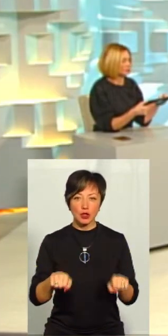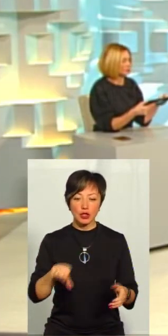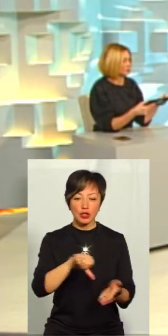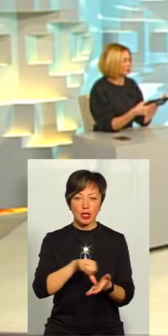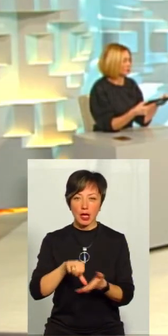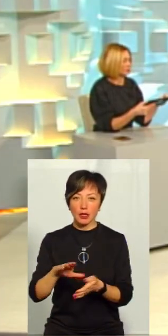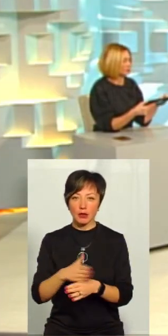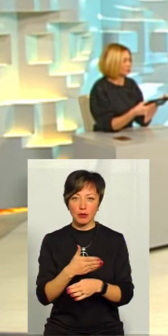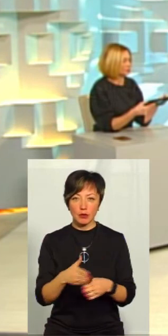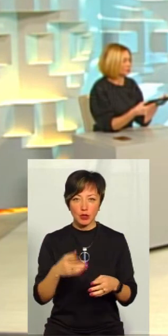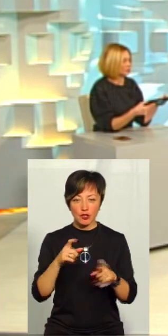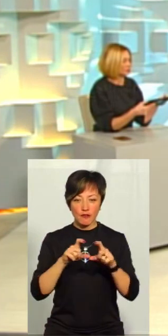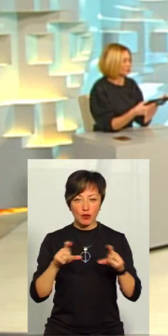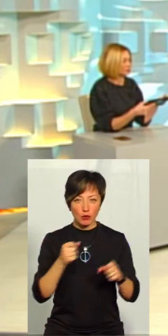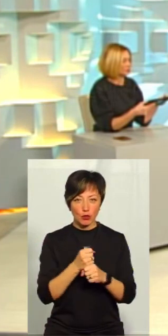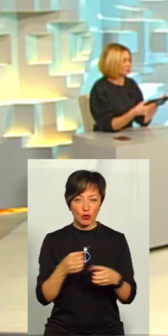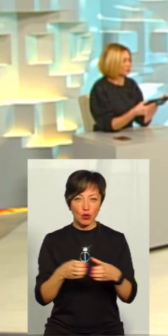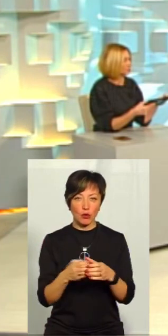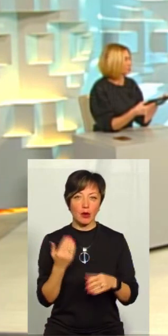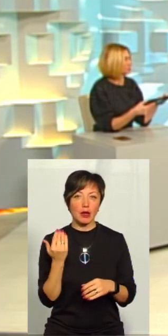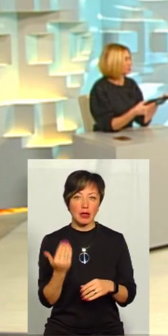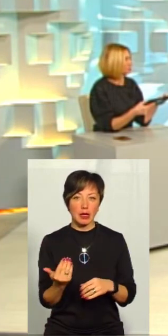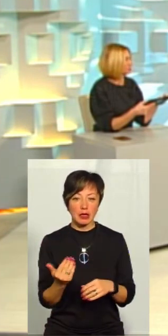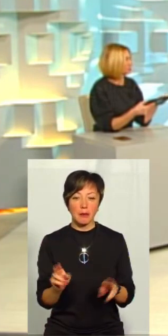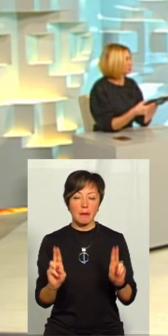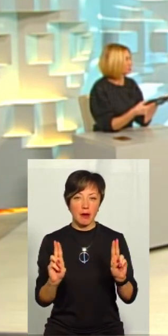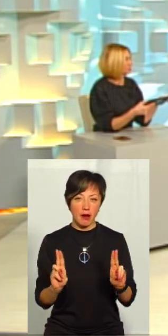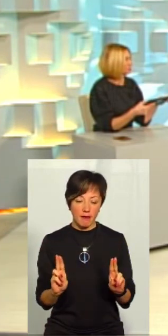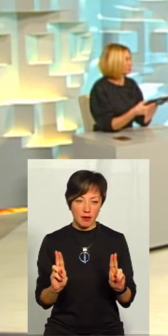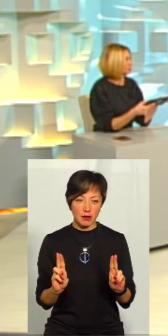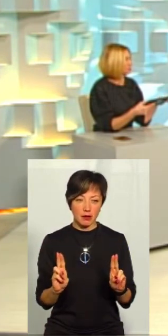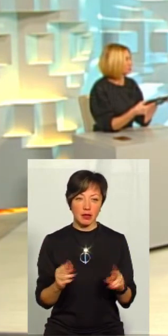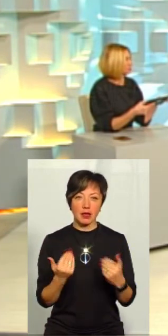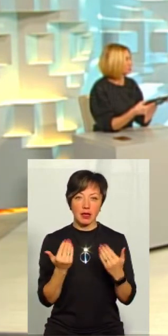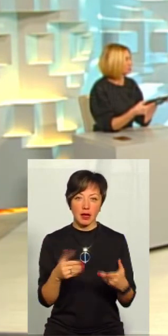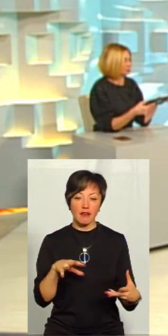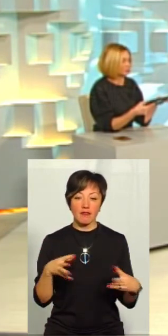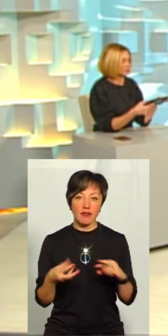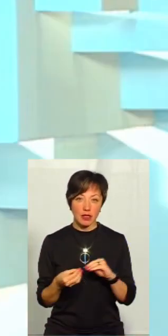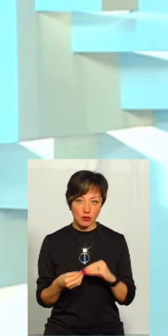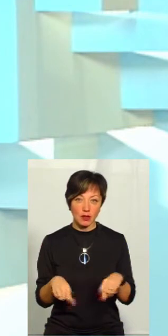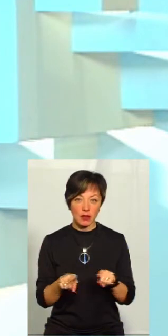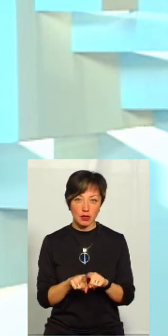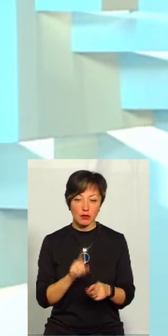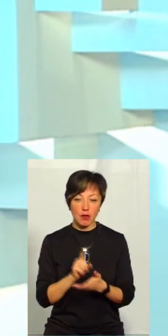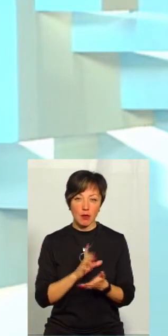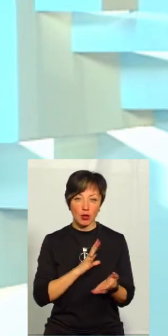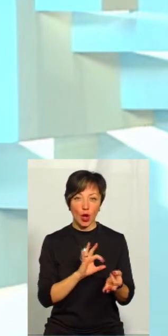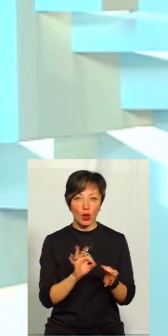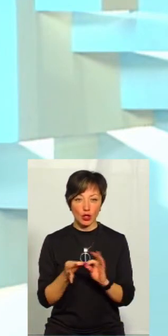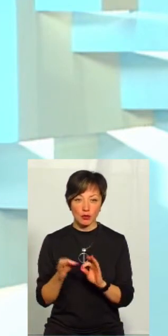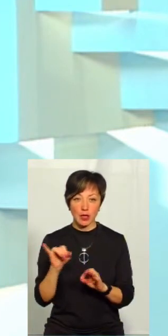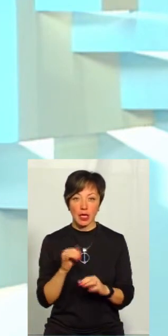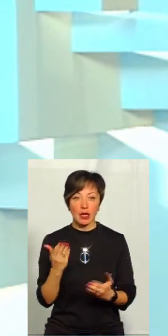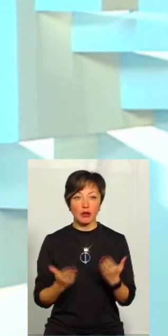міжвідомчої робочої групи. Тому що їхні правила, їх висновки, вони теж мали бути логічними.